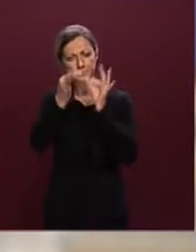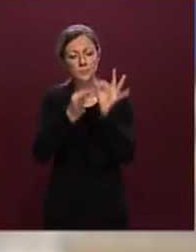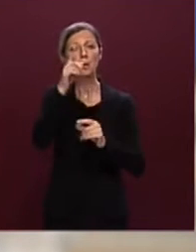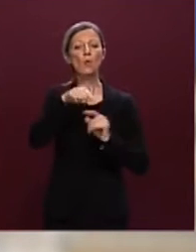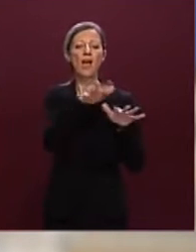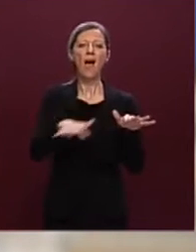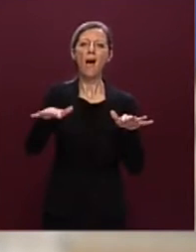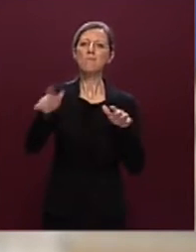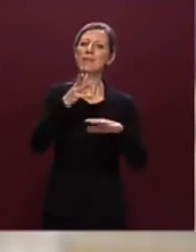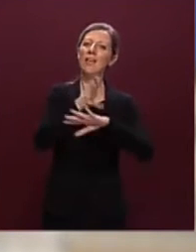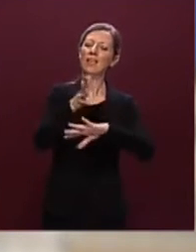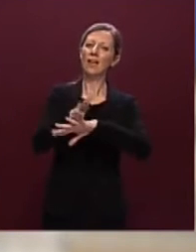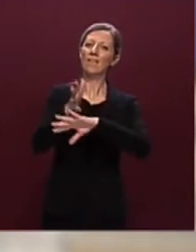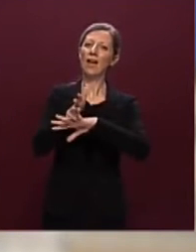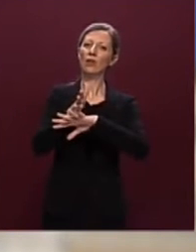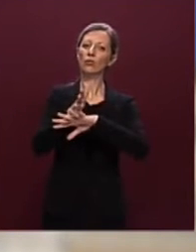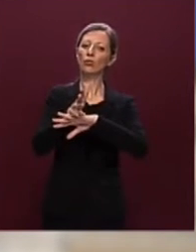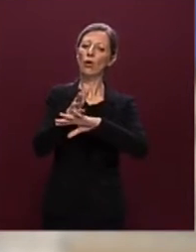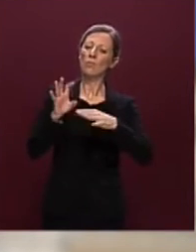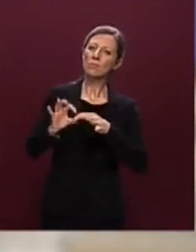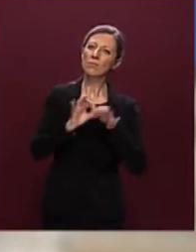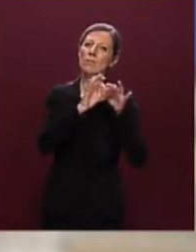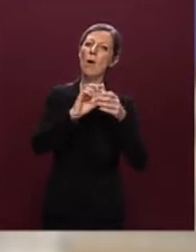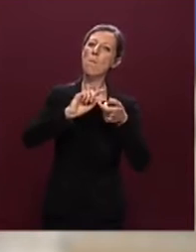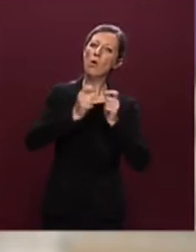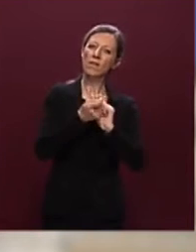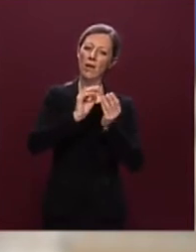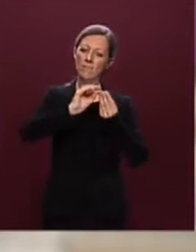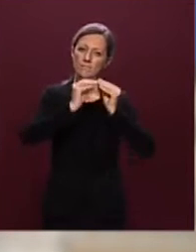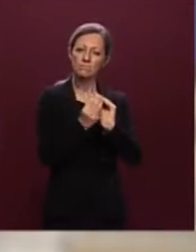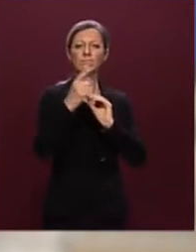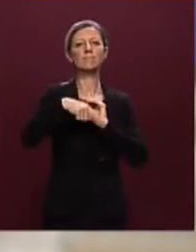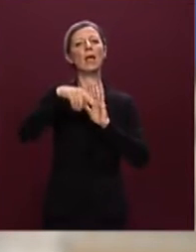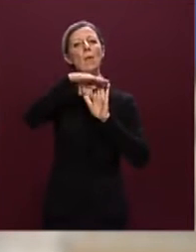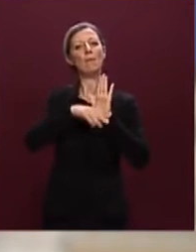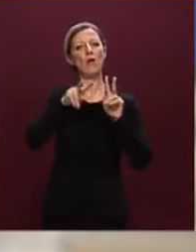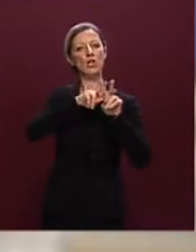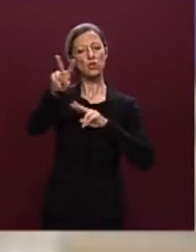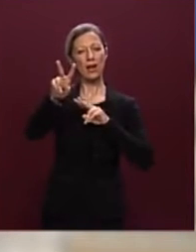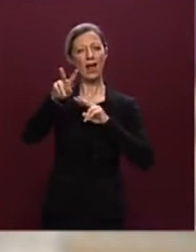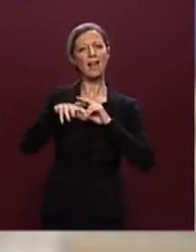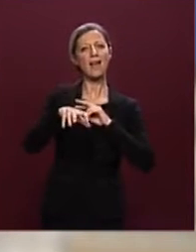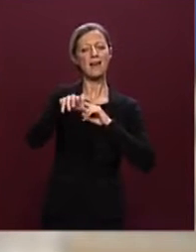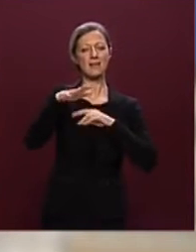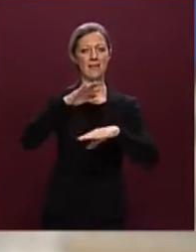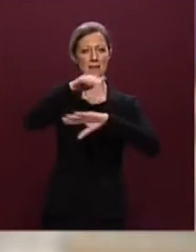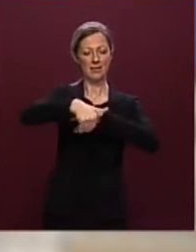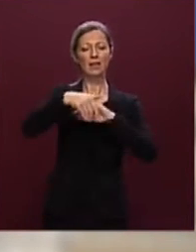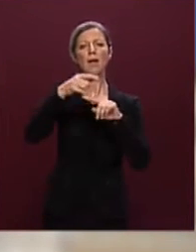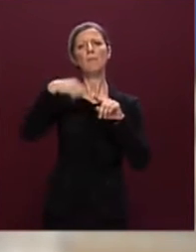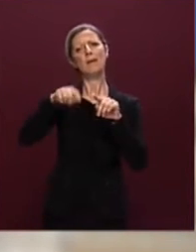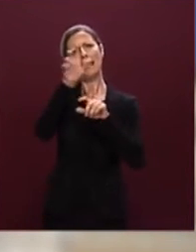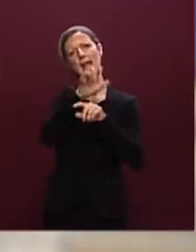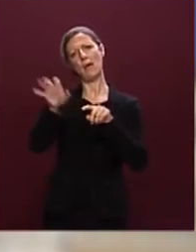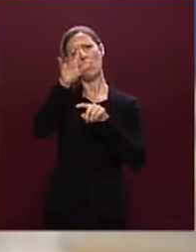intervento collegati alle modifiche e rimodulazioni del PNRR in riferimento ai regolamenti europei.